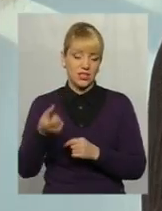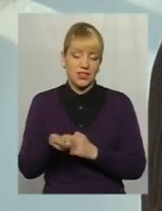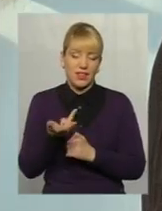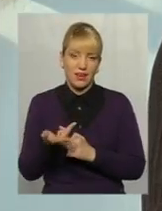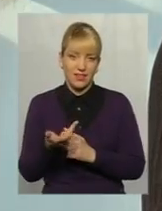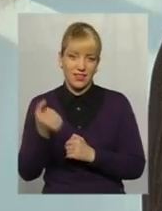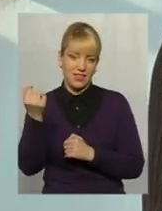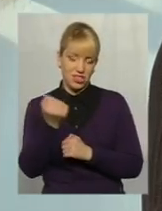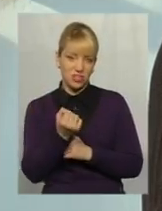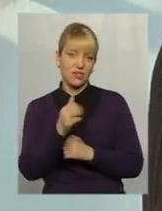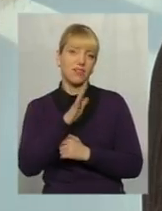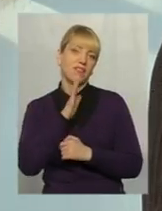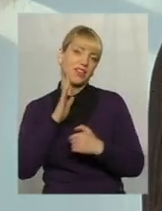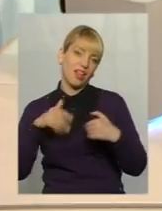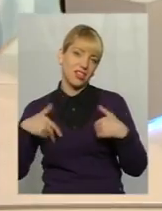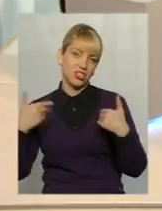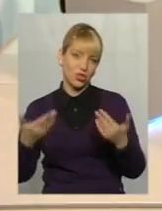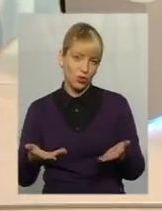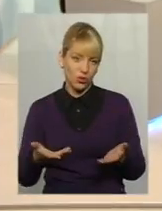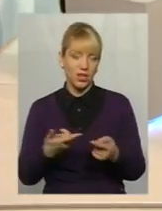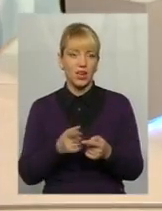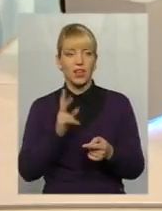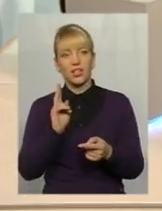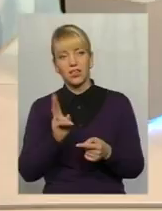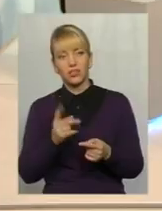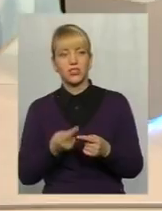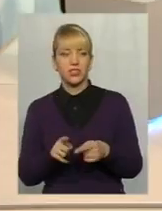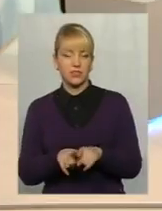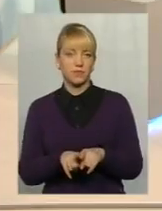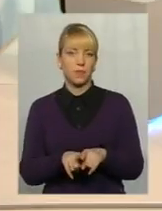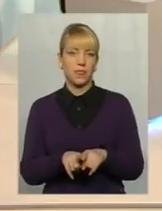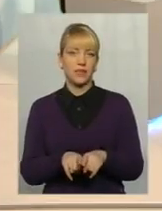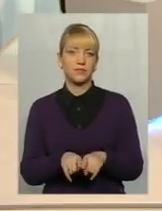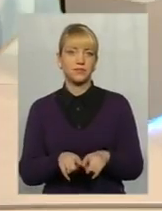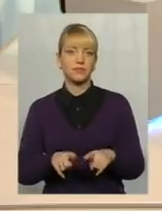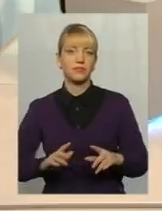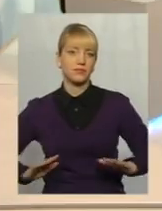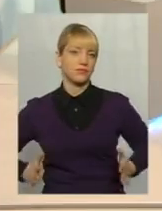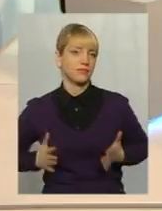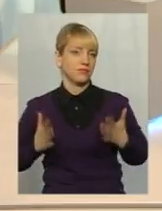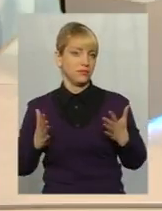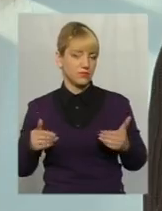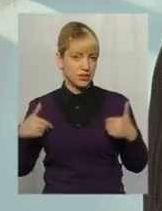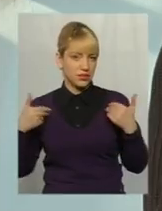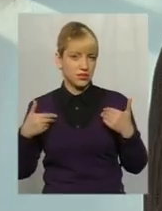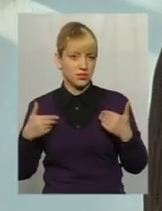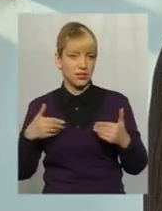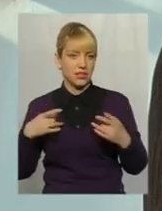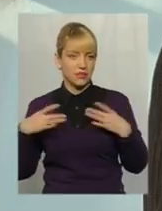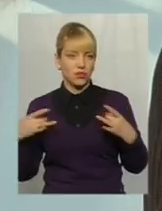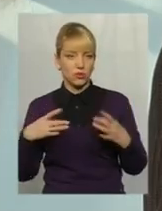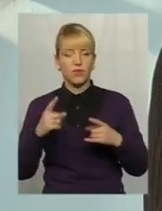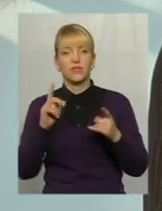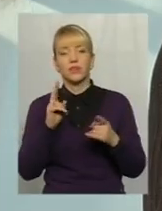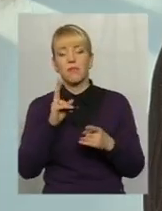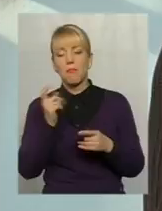вітали жінок. І це відбувалося таким піднесенням, з натхненням. І мало хто